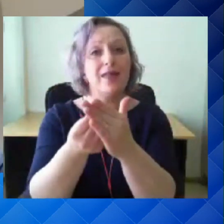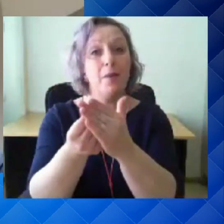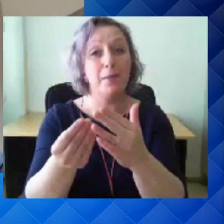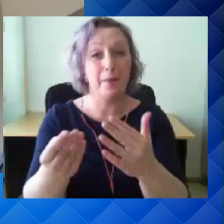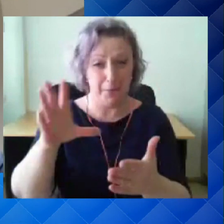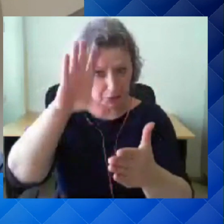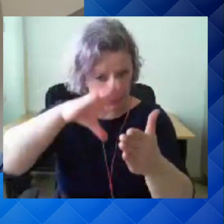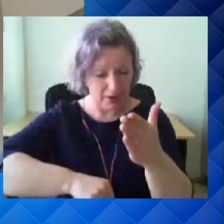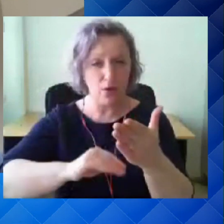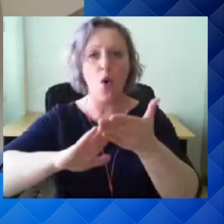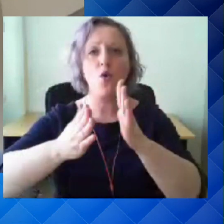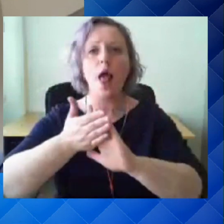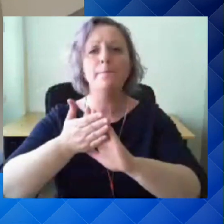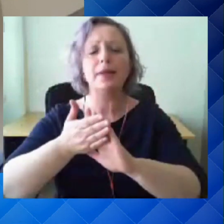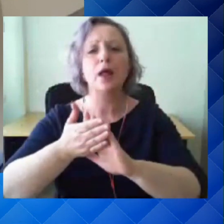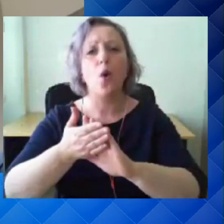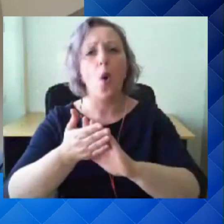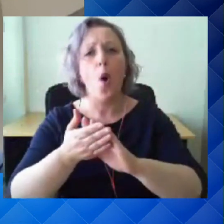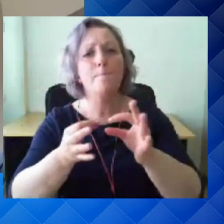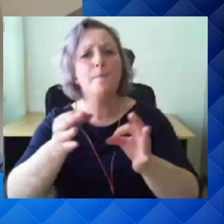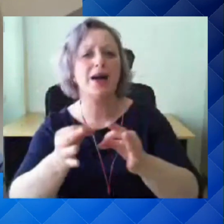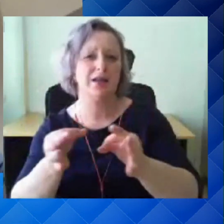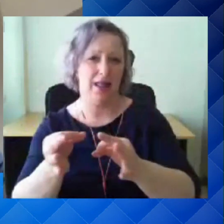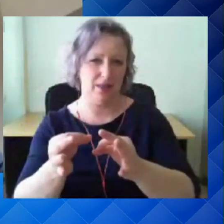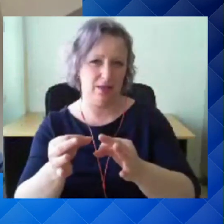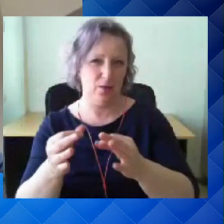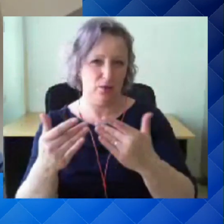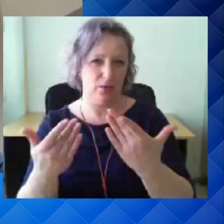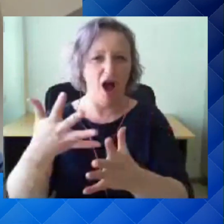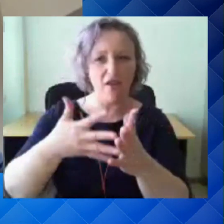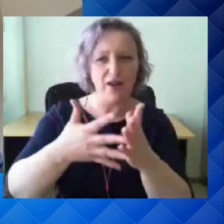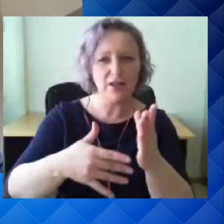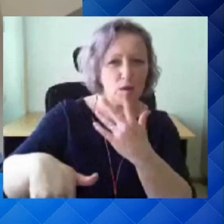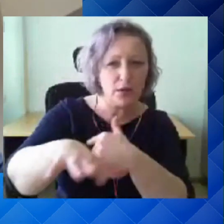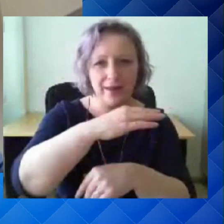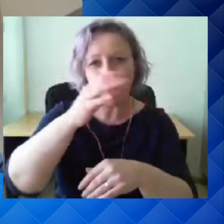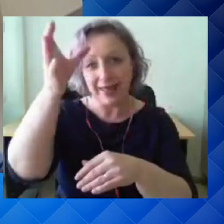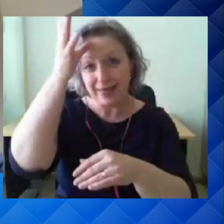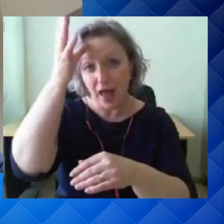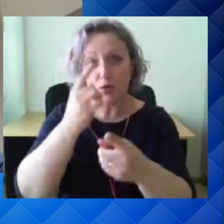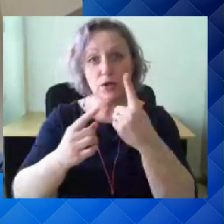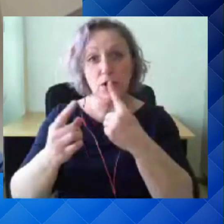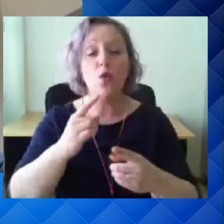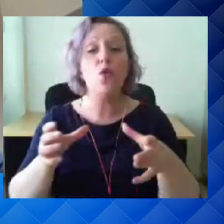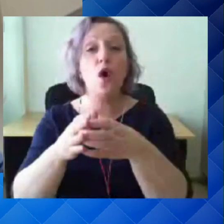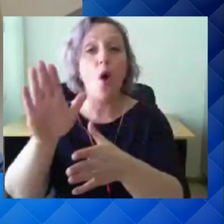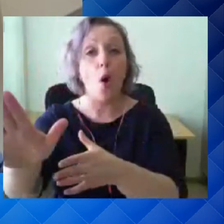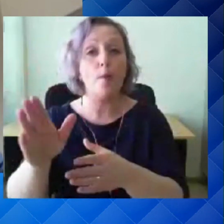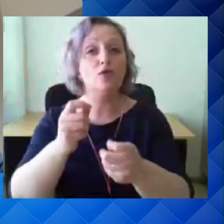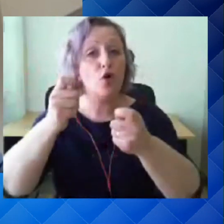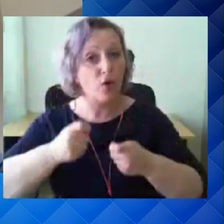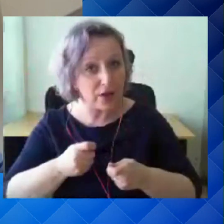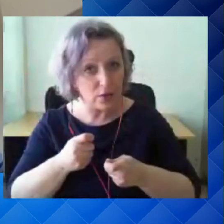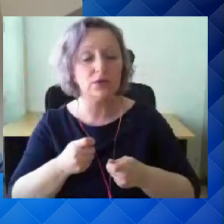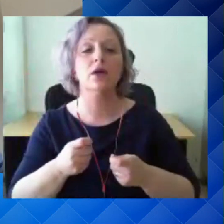ka sellised mõõdikud, mille puhul on arvestatud siis teadusnõugu ja soovitusi ja need